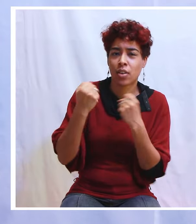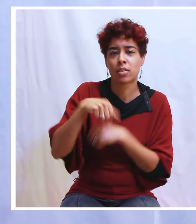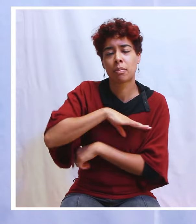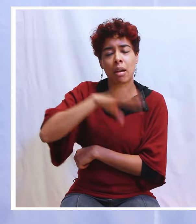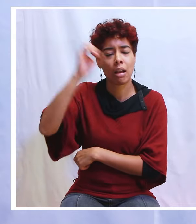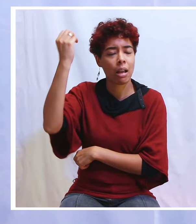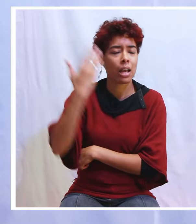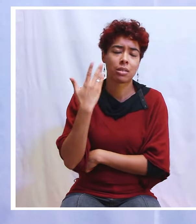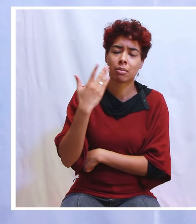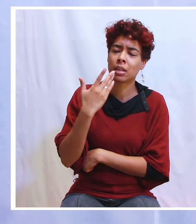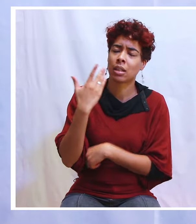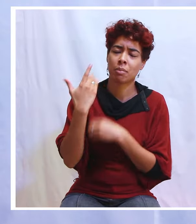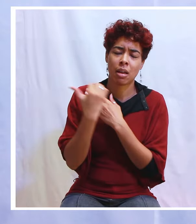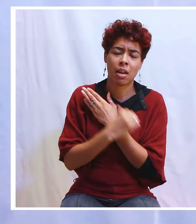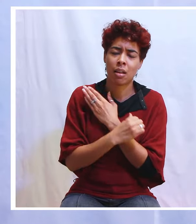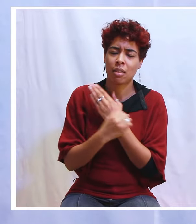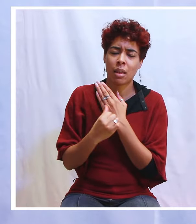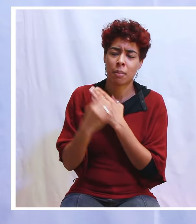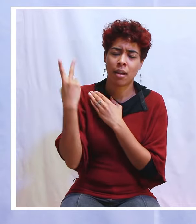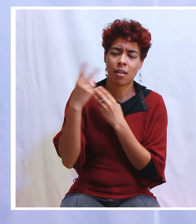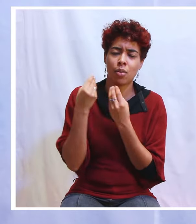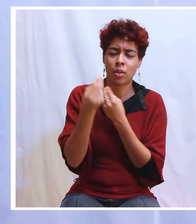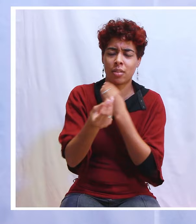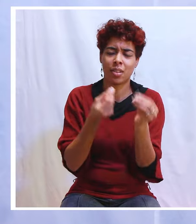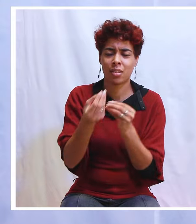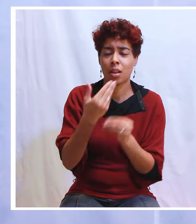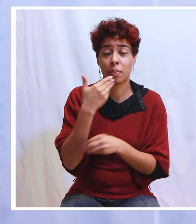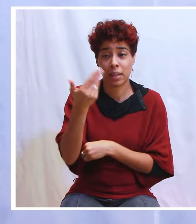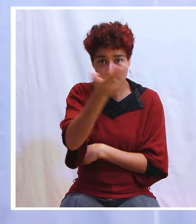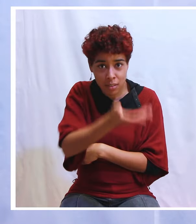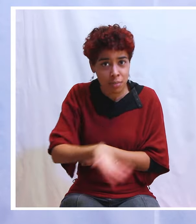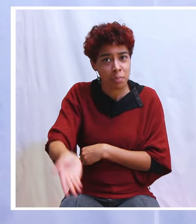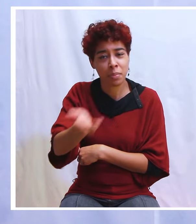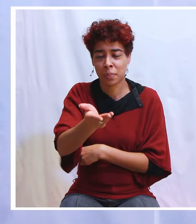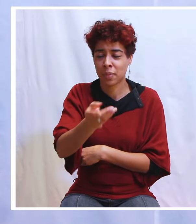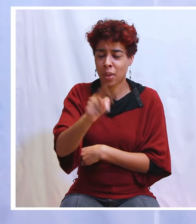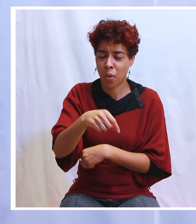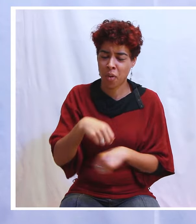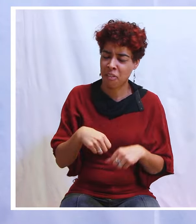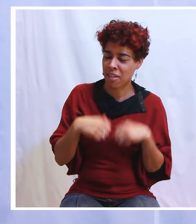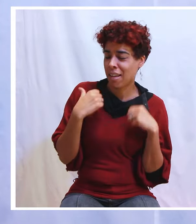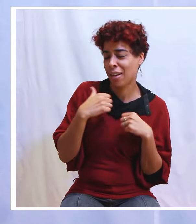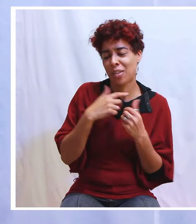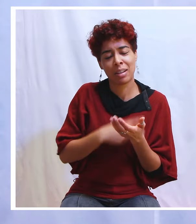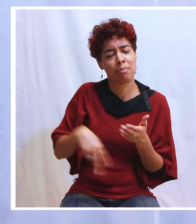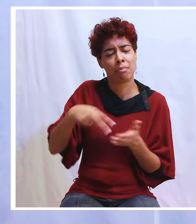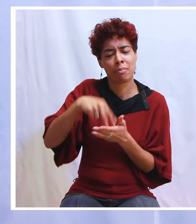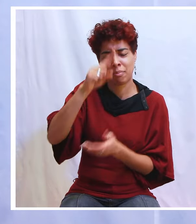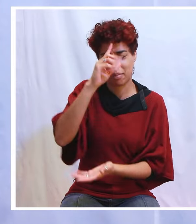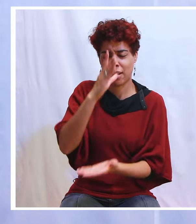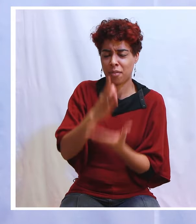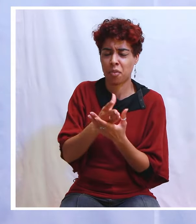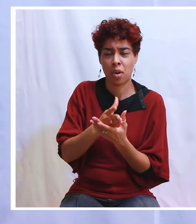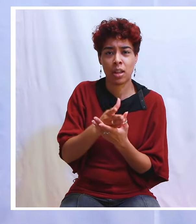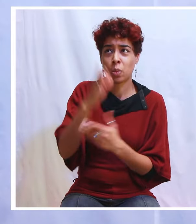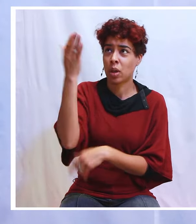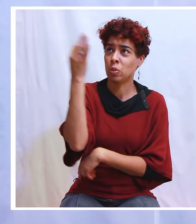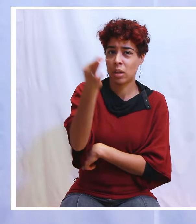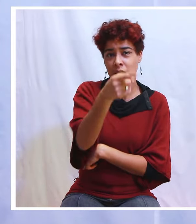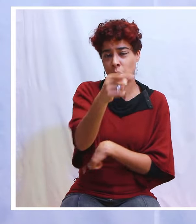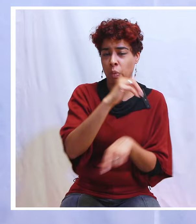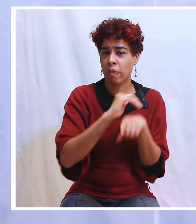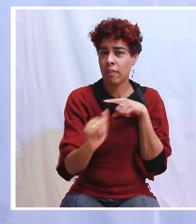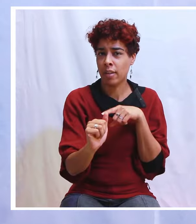par ta parole. Seigneur mon Dieu, merci, Seigneur mon Dieu, pour ces vaillants héros, Seigneur, qui se sont levés par la foi et sur ta parole, ils ont agi.